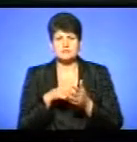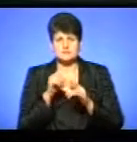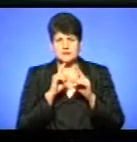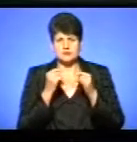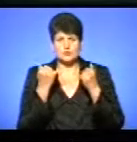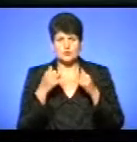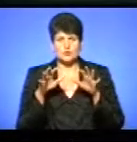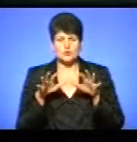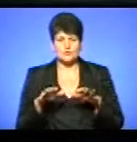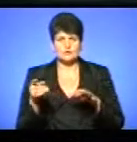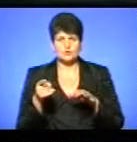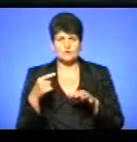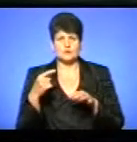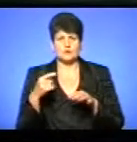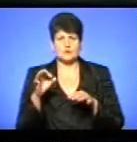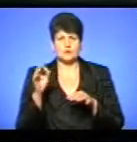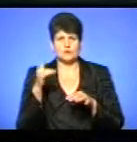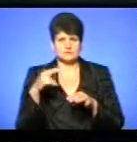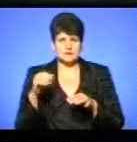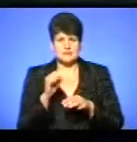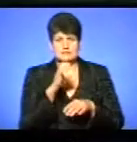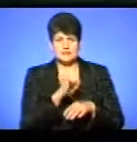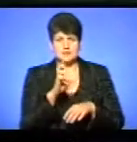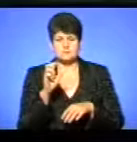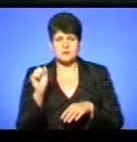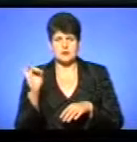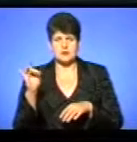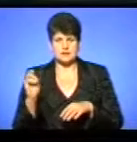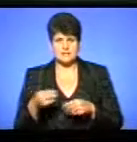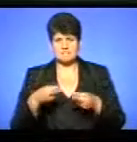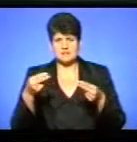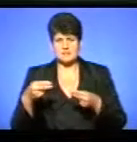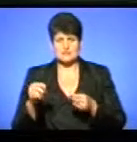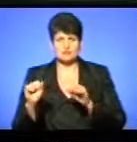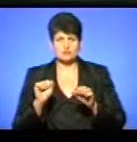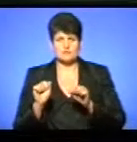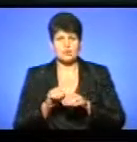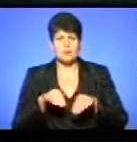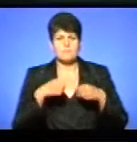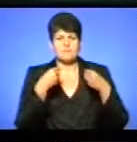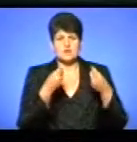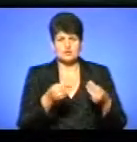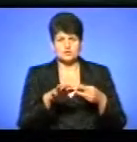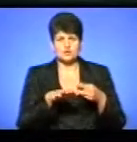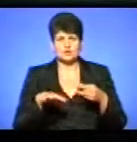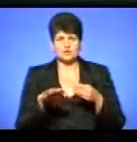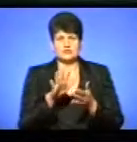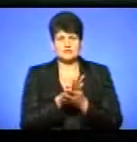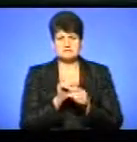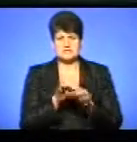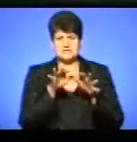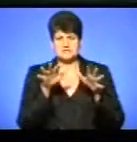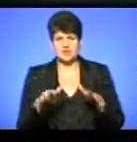Сьогодні голова Тернопільської облдержадміністрації Степан Барна підписав розпорядження про передачу території Малашівського сміттєзвалища